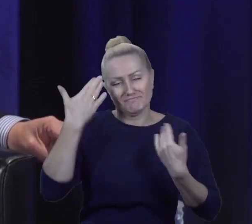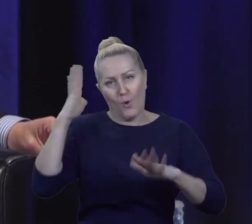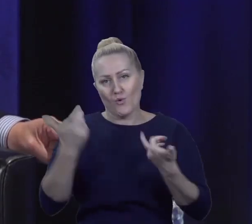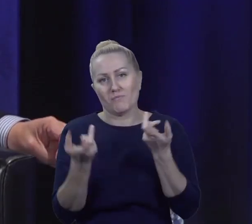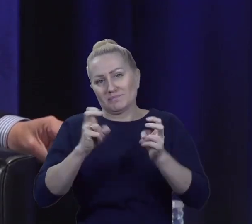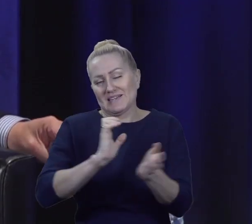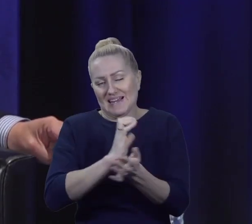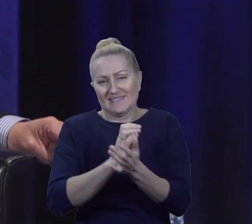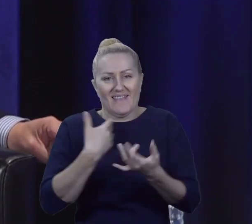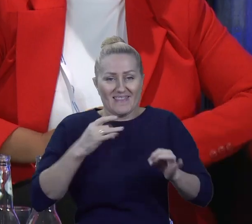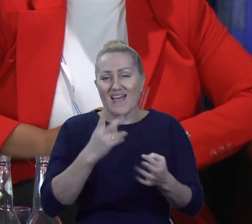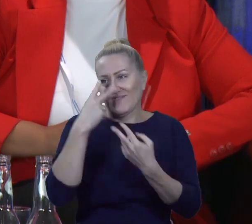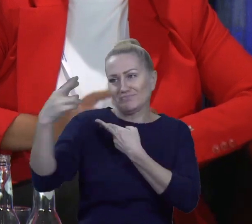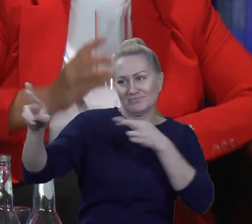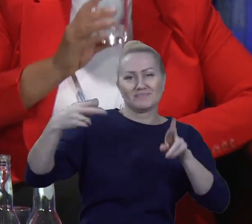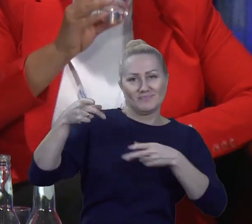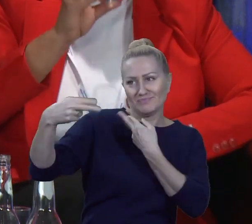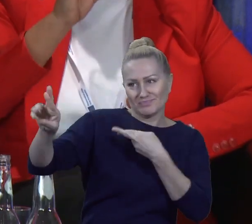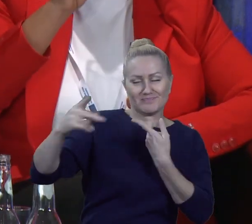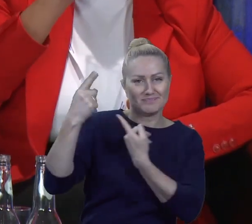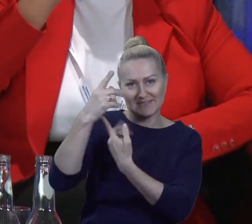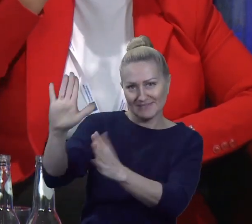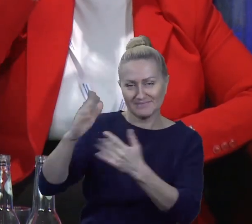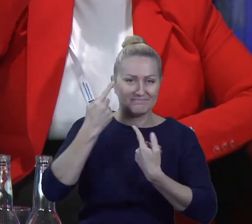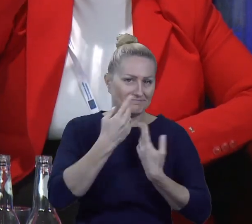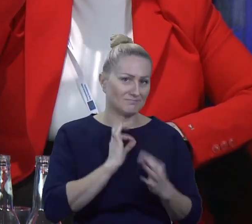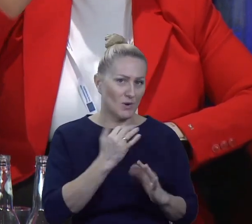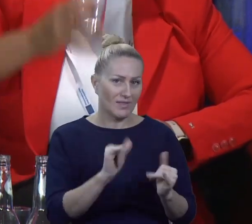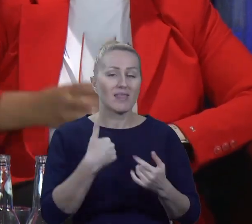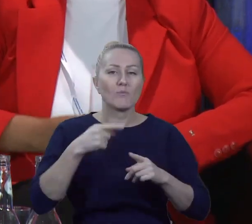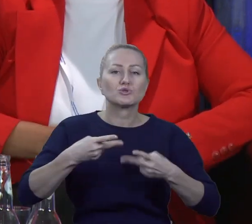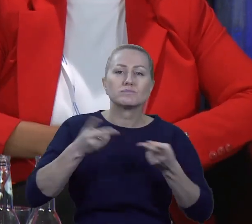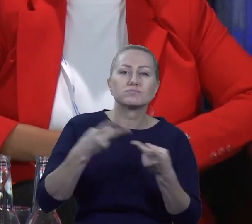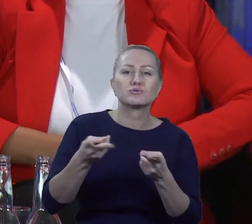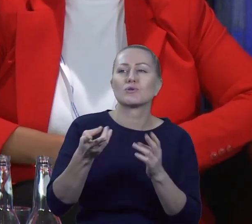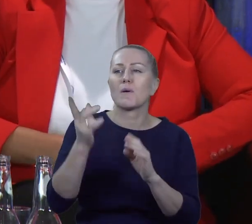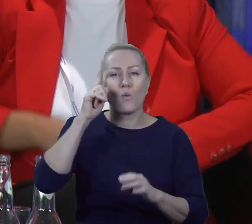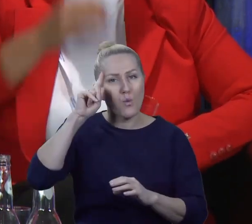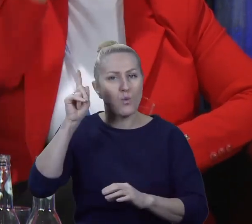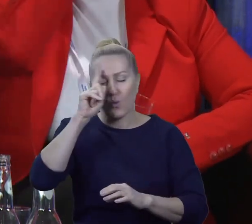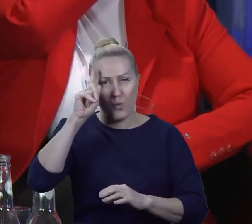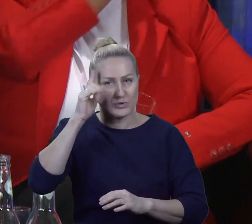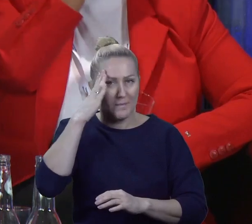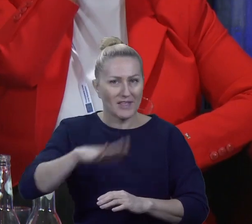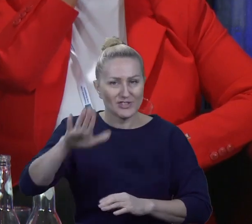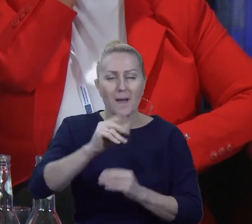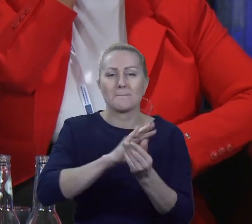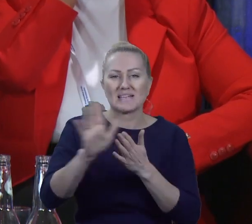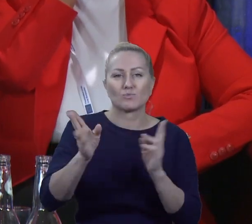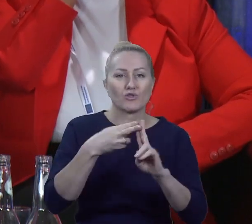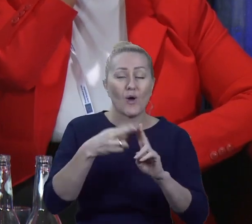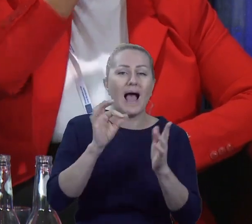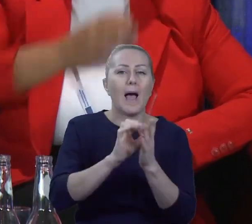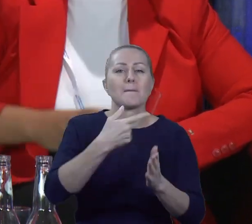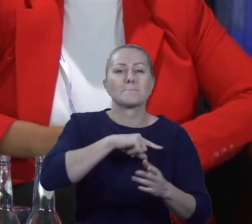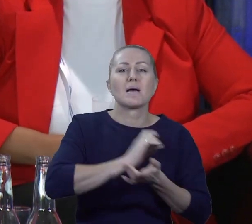się w tym momencie różnimy, bo trzeba informować mieszkańców poprzez bezpłatny kontakt z tym, co się dzieje. Wydaje u nas je akurat spółka i